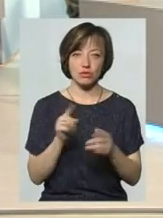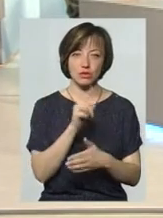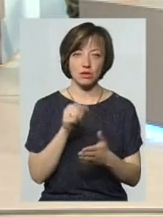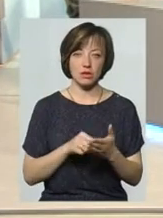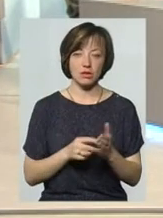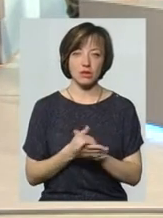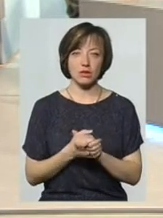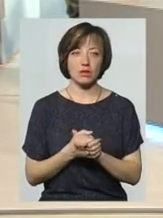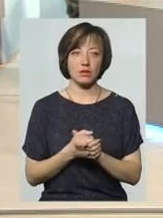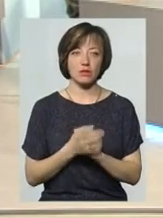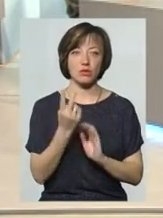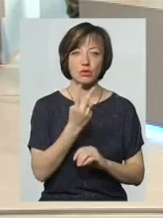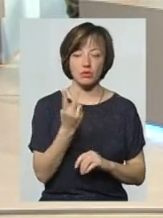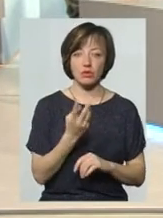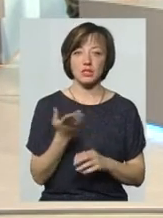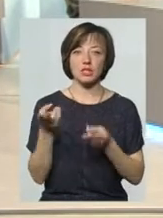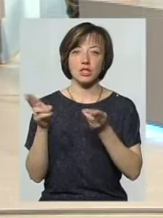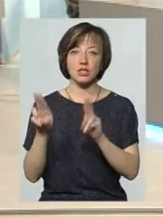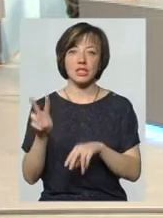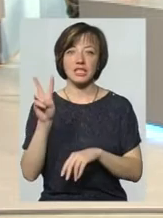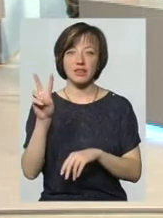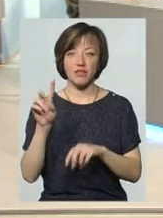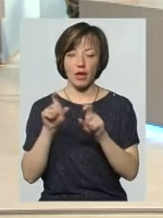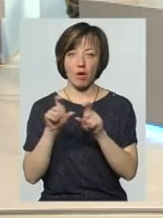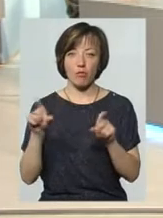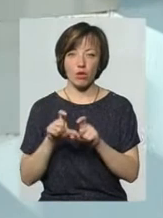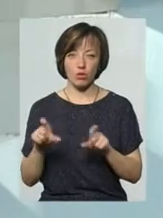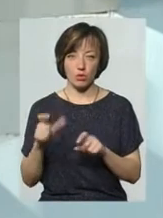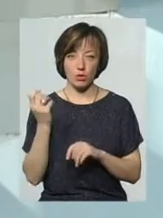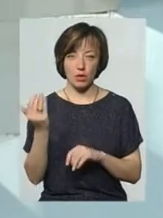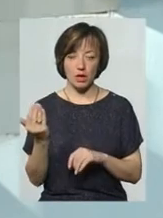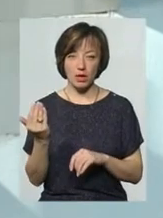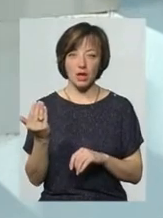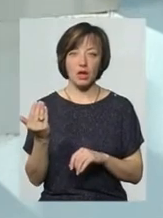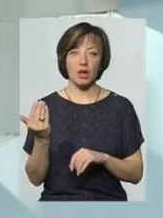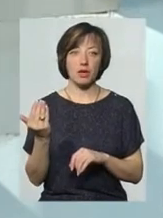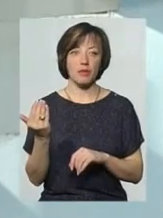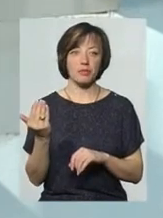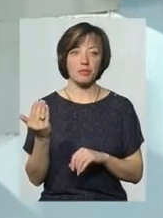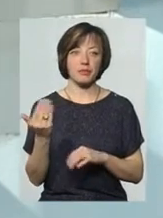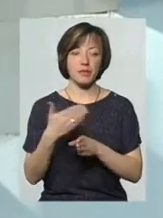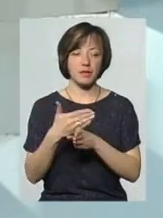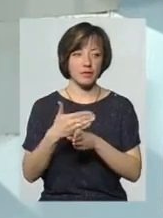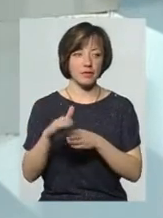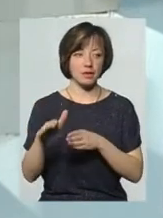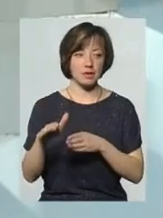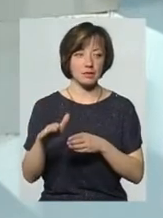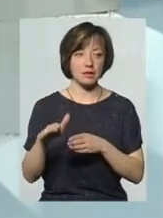поліклініці залишилося дві амбулаторії амбулаторії там під них виділені